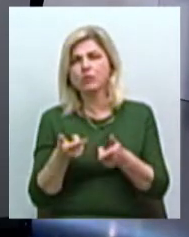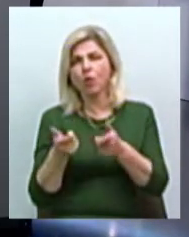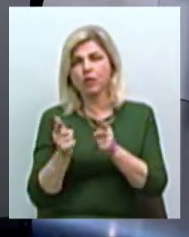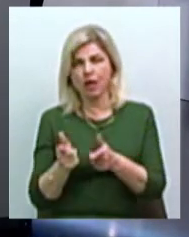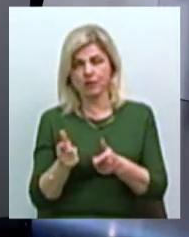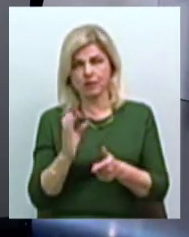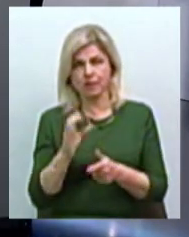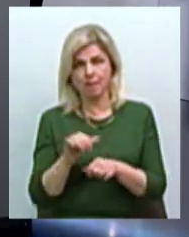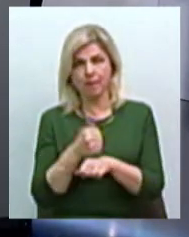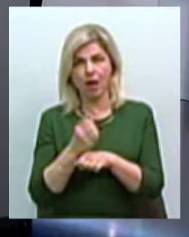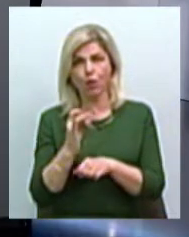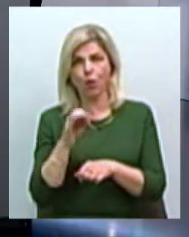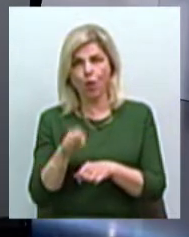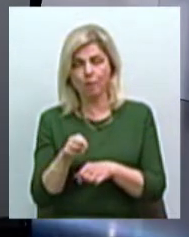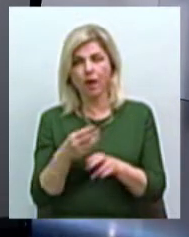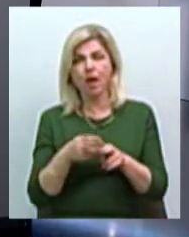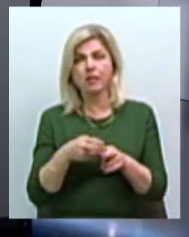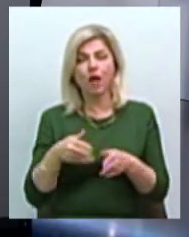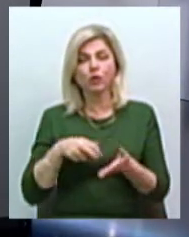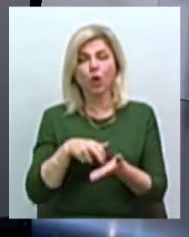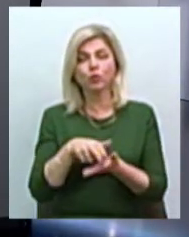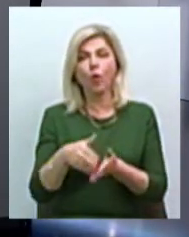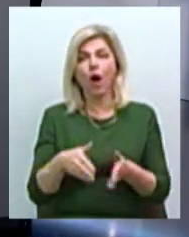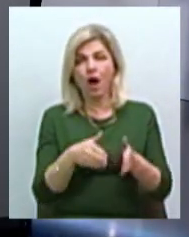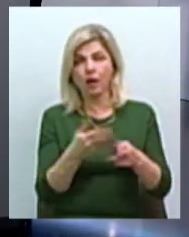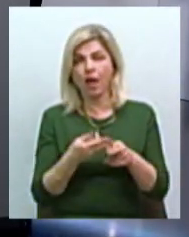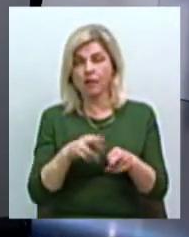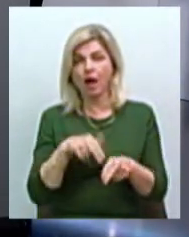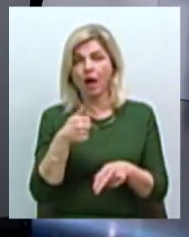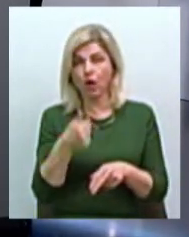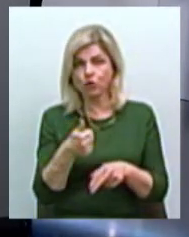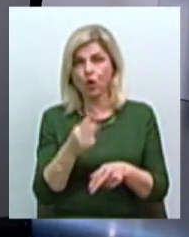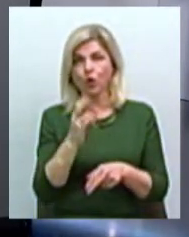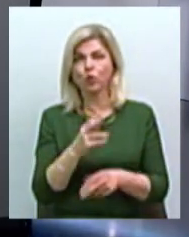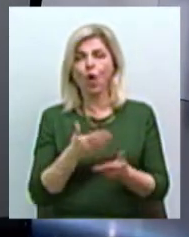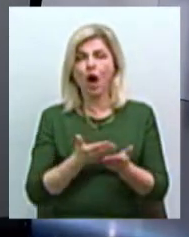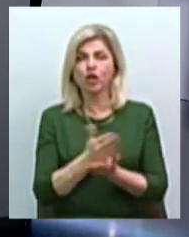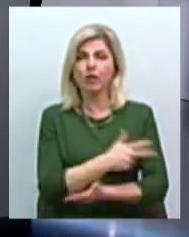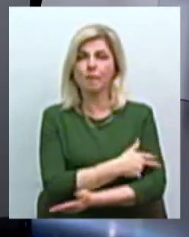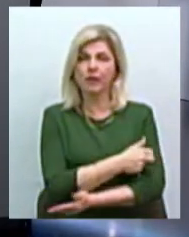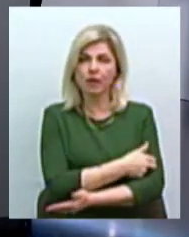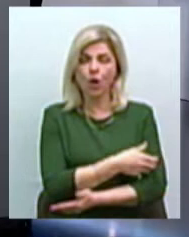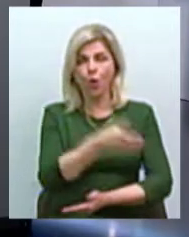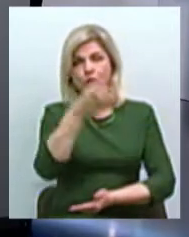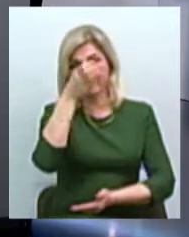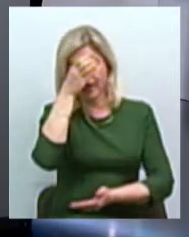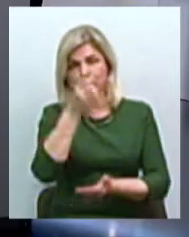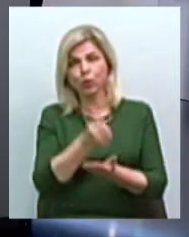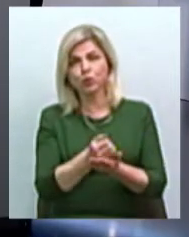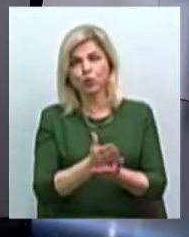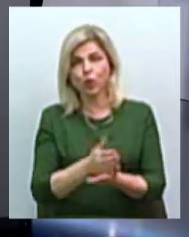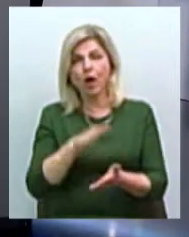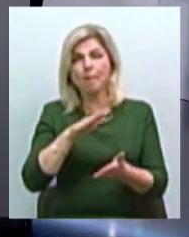що тротуар – це, звісно, добре, але качество медичних услуг, освітніх услуг без